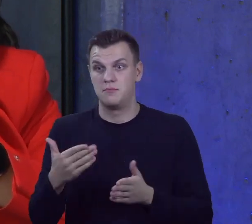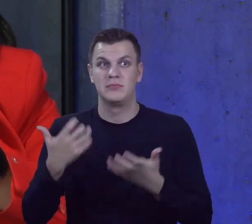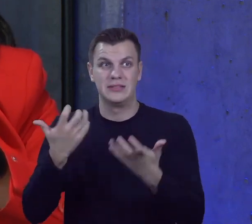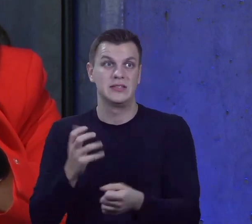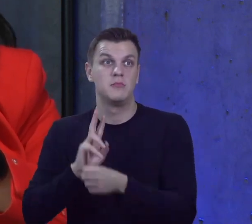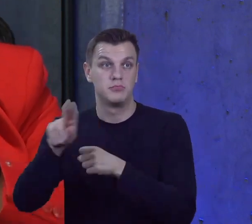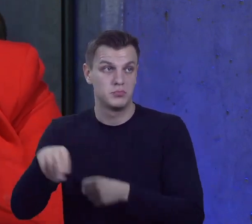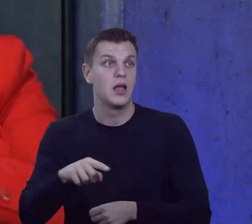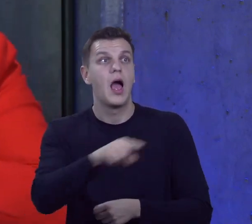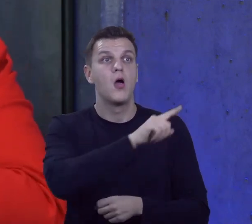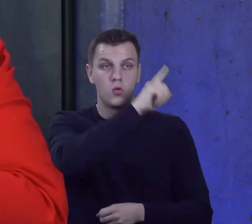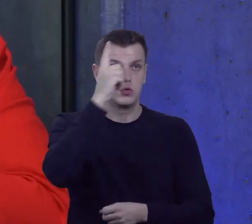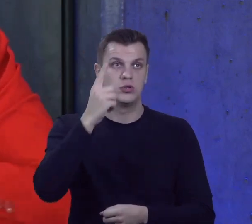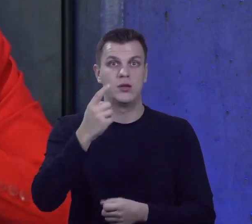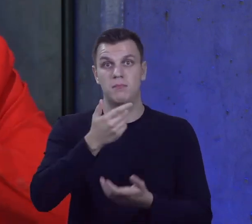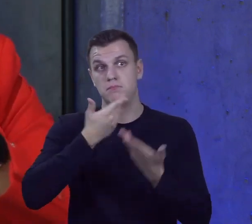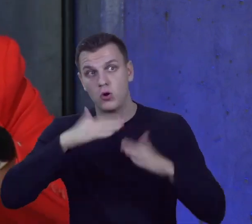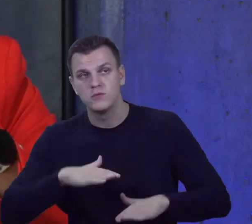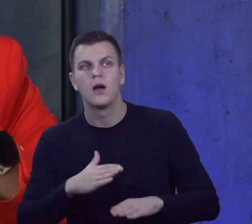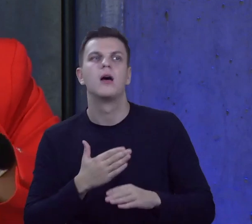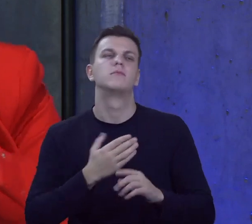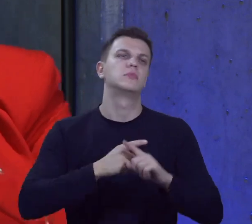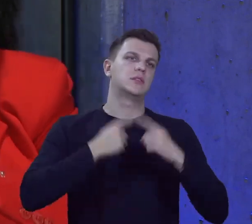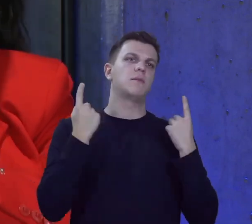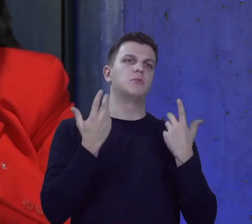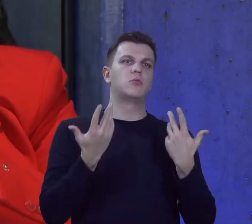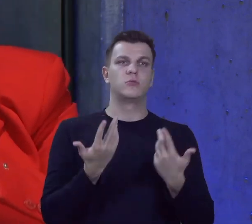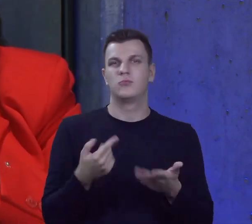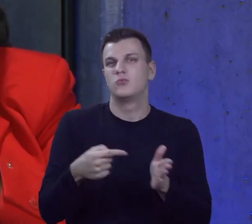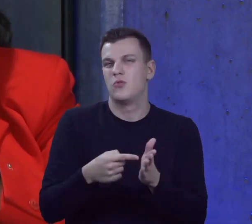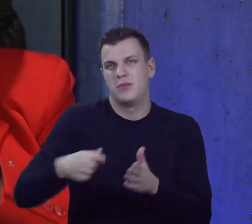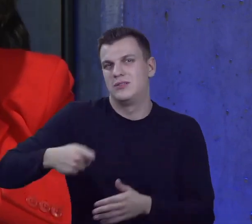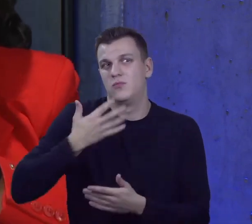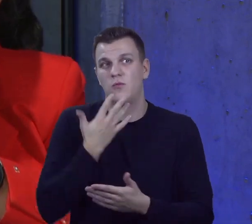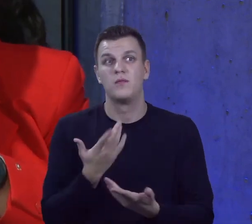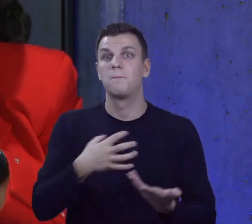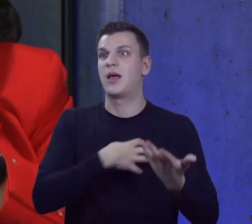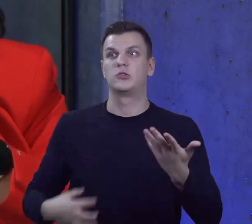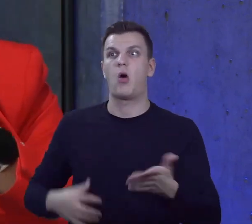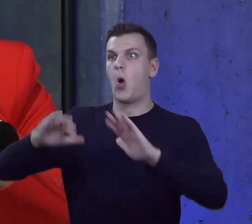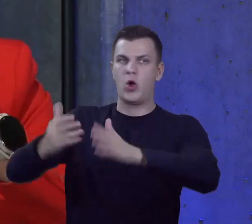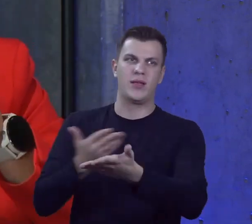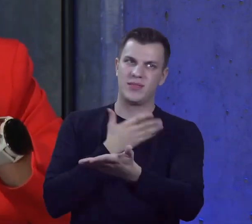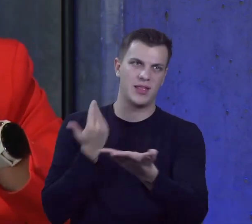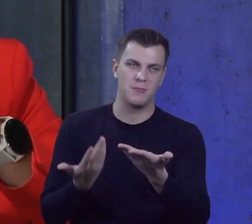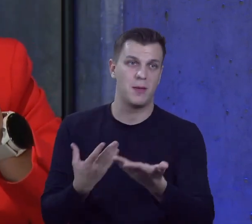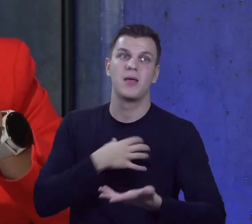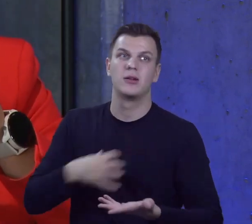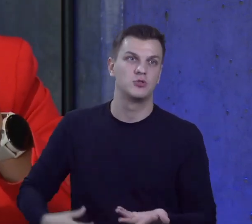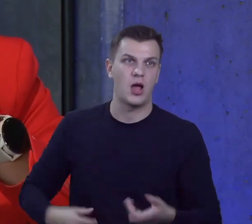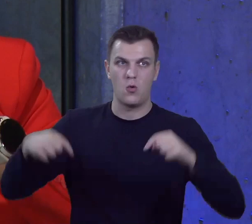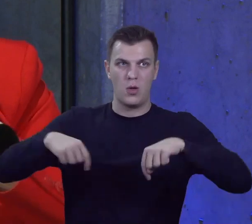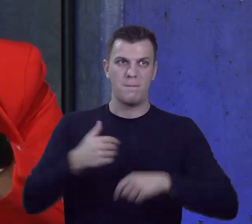ten szlaban, no bo tak jak Pan Prezydent powiedział, nikt nie zrobił ograniczenia dla marszałków. Mamy marszałków w Polsce,